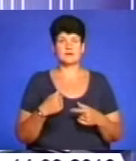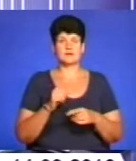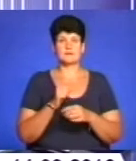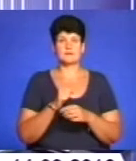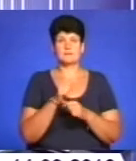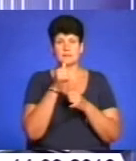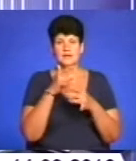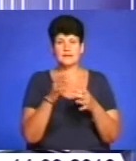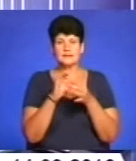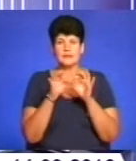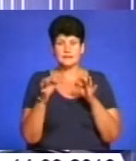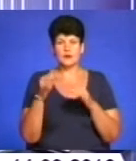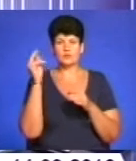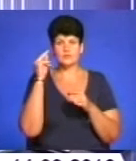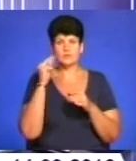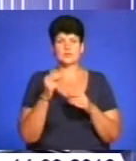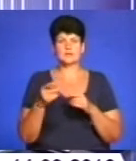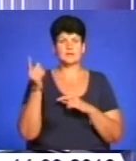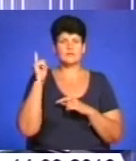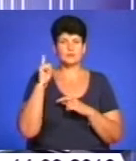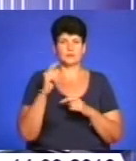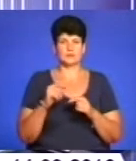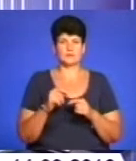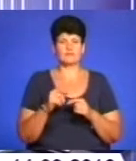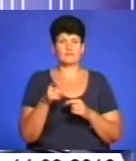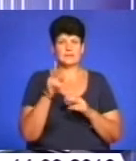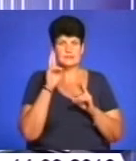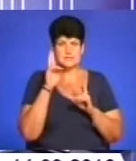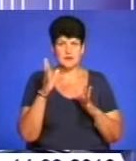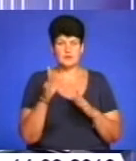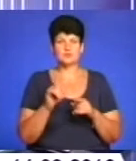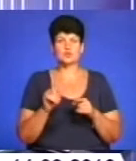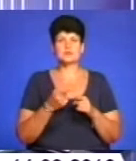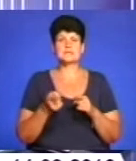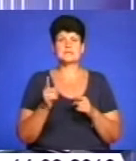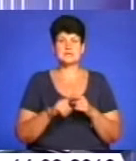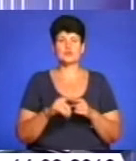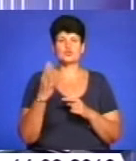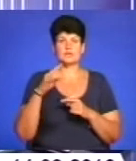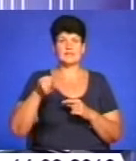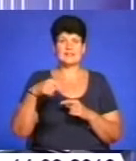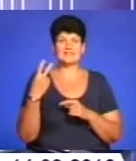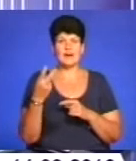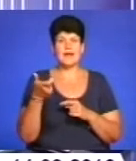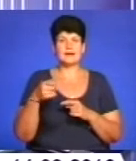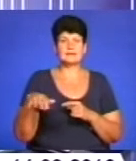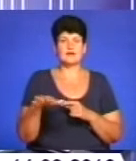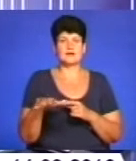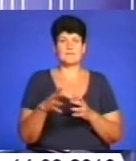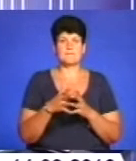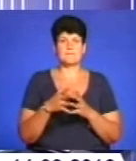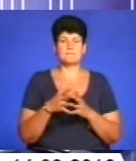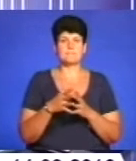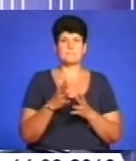питання, тому вони там знає, бої. Тобто ви не знали, що тих 4,2 гектари, там більше 2